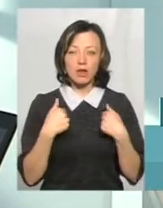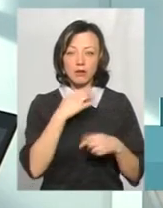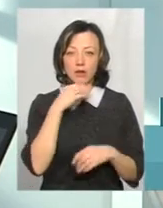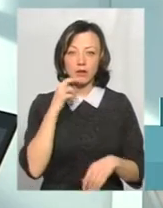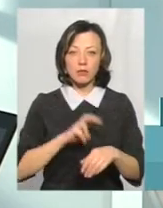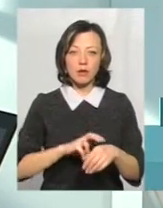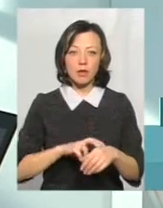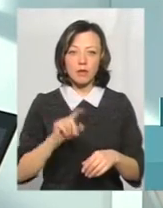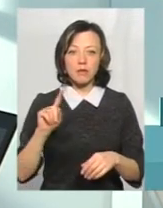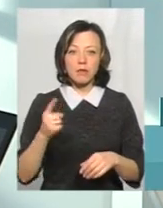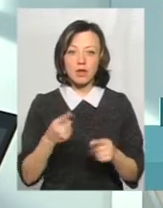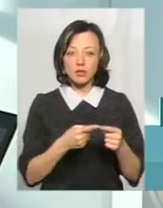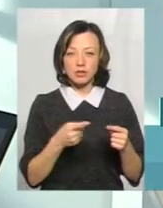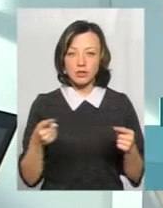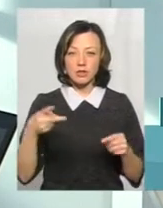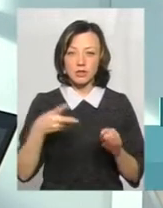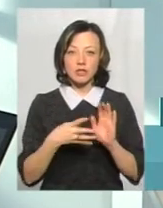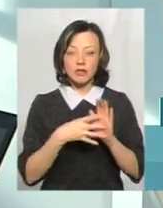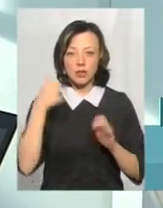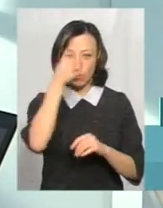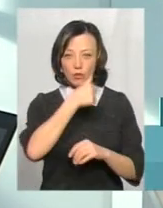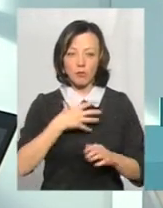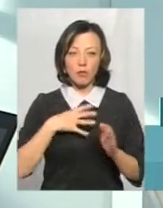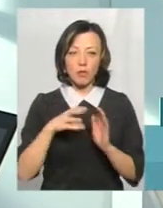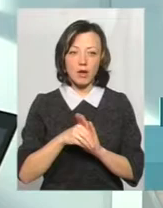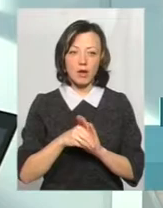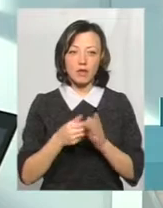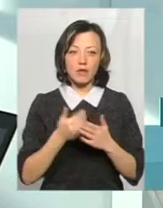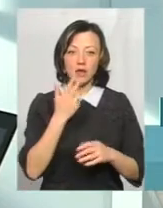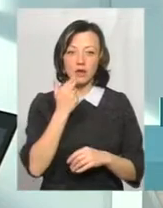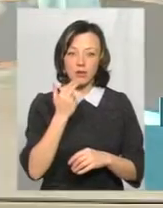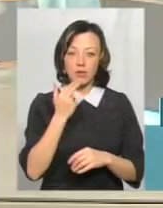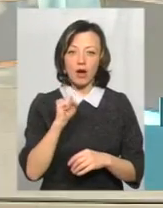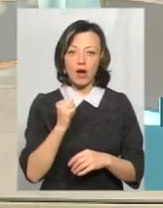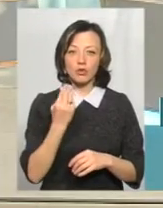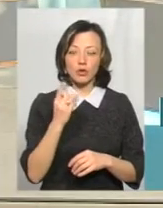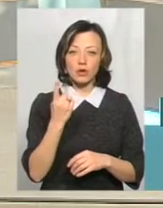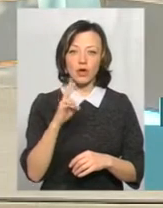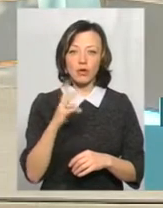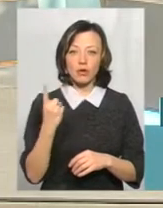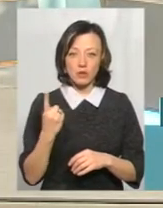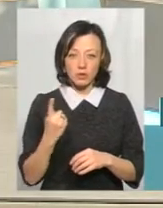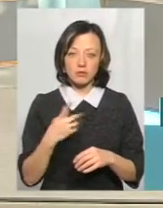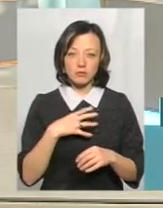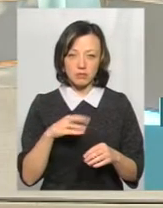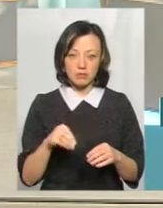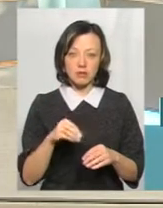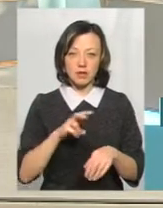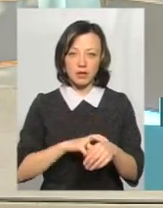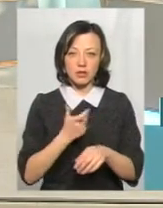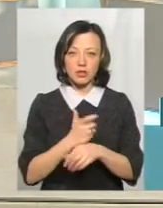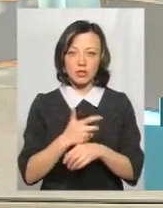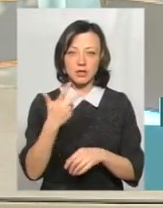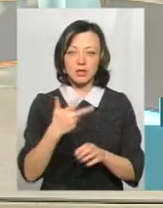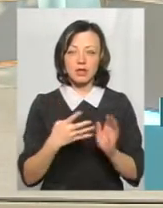багато медиків. вперше підсезон 2009 року, померло від грипу H1N1. Так, це більше